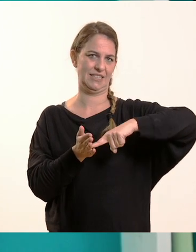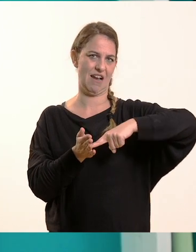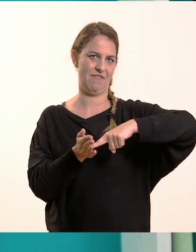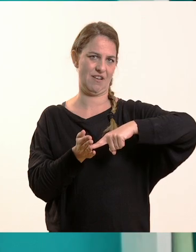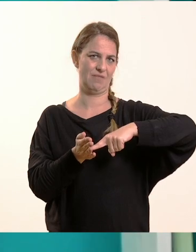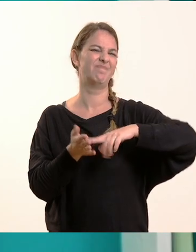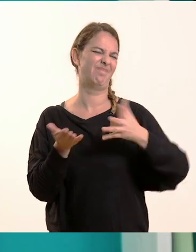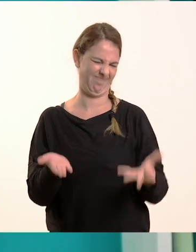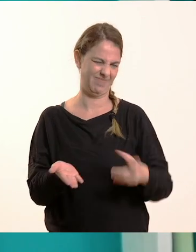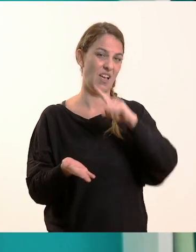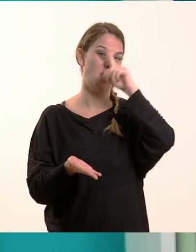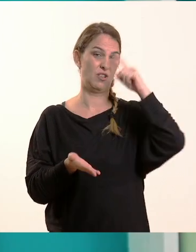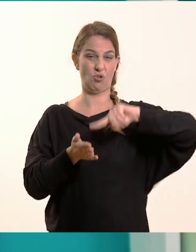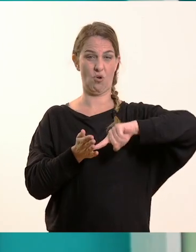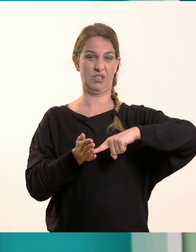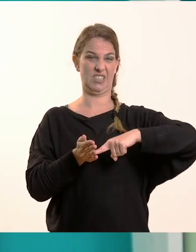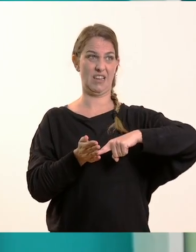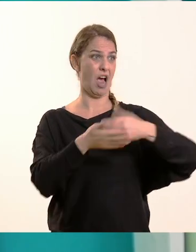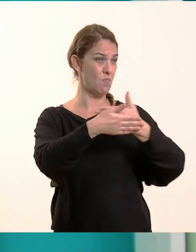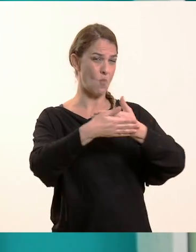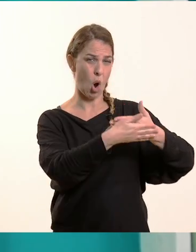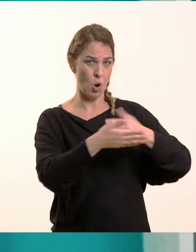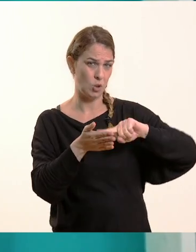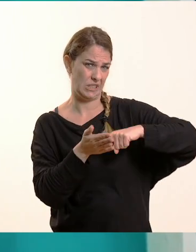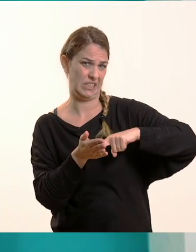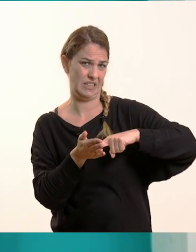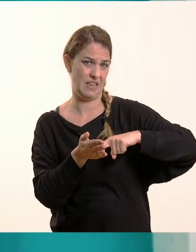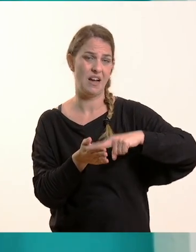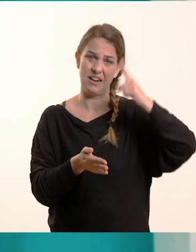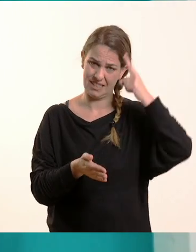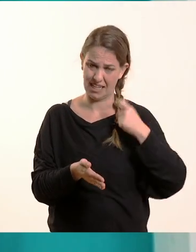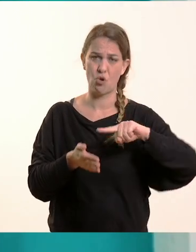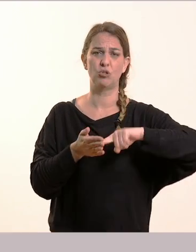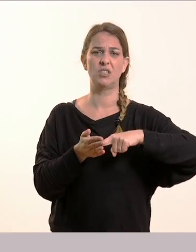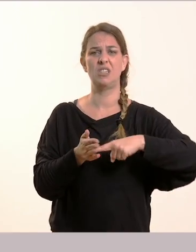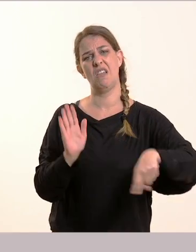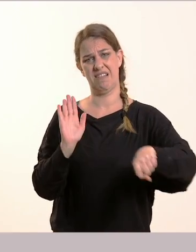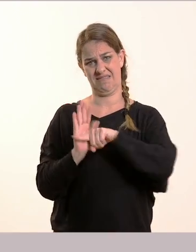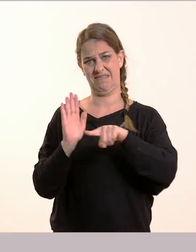Όταν το νιώθουμε, νιώθουμε πολύ άσθημα. Δεν είναι όμορφο συνέστημα, είναι δυσάρεστο.